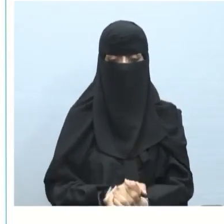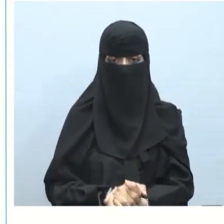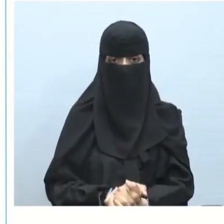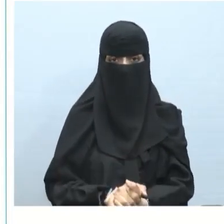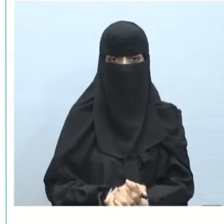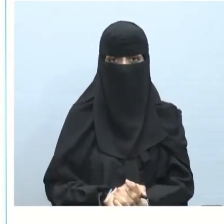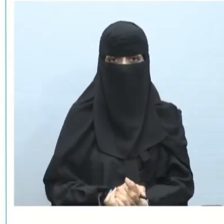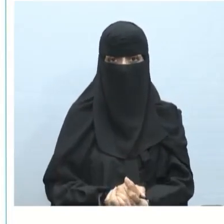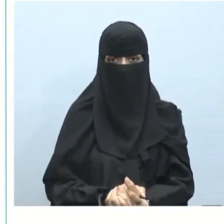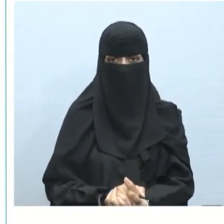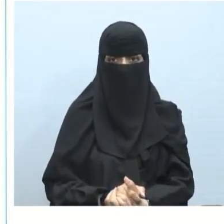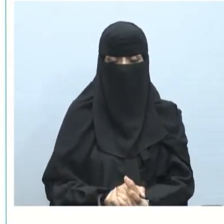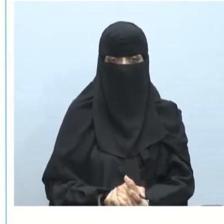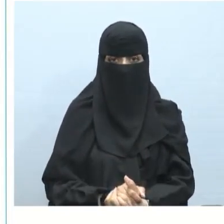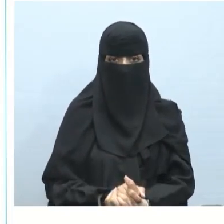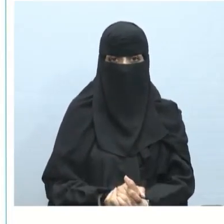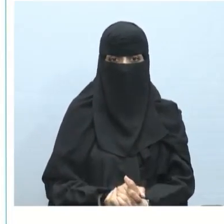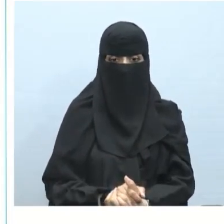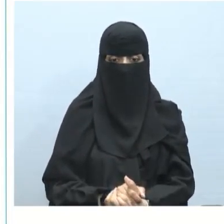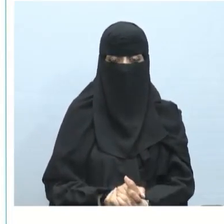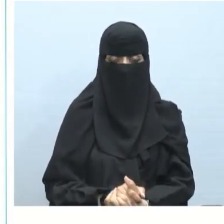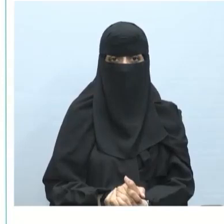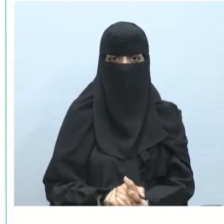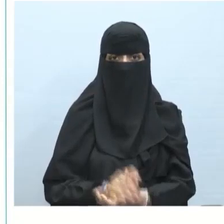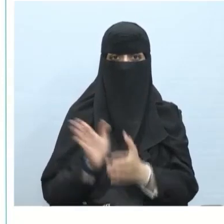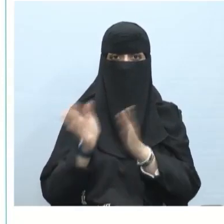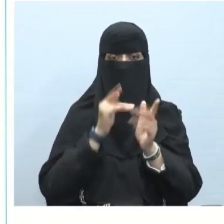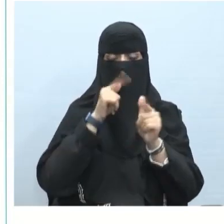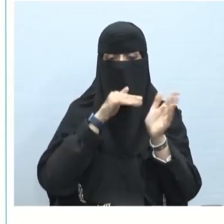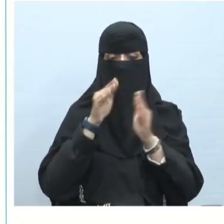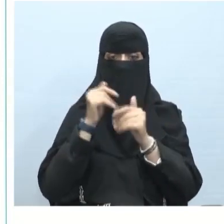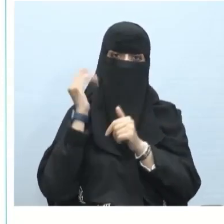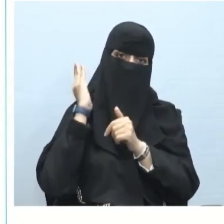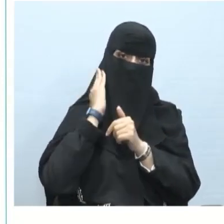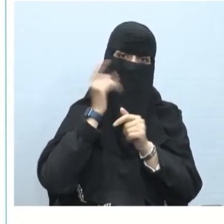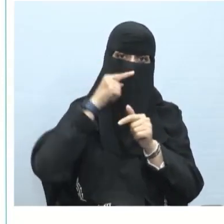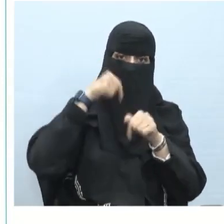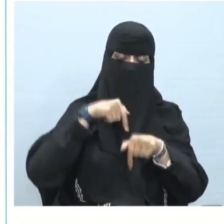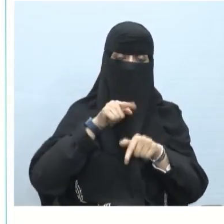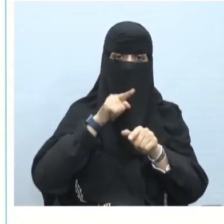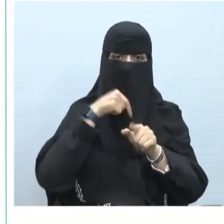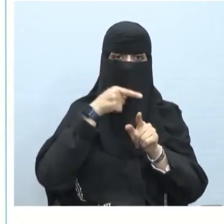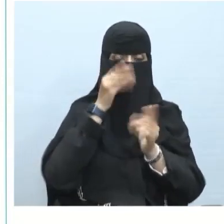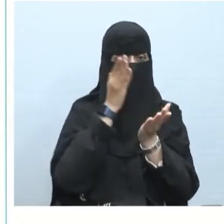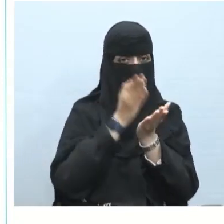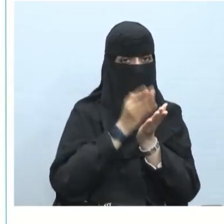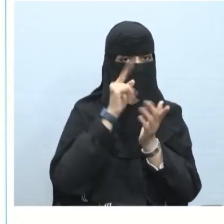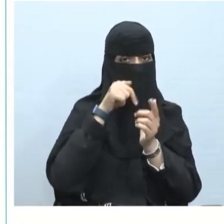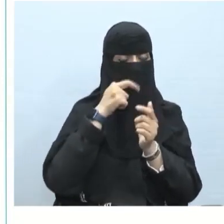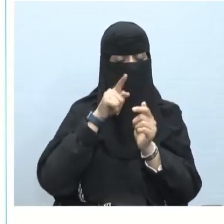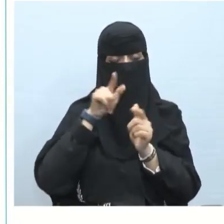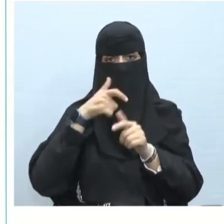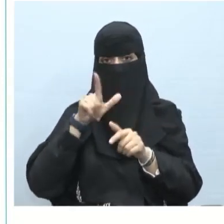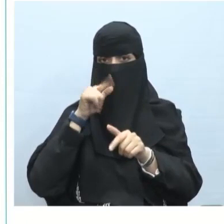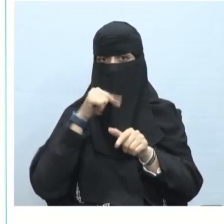يعني يحتاج إلي الجميع فهي أمانة لابد أن نكون صادقين في أرائنا